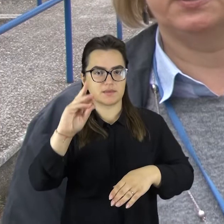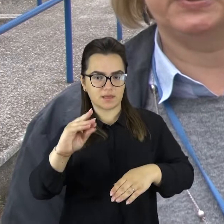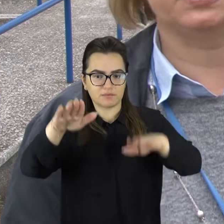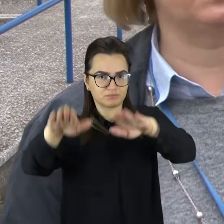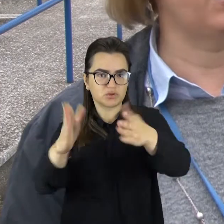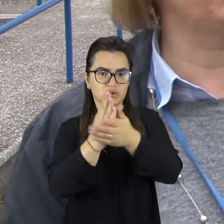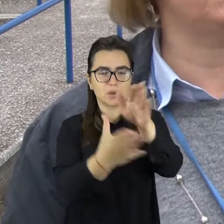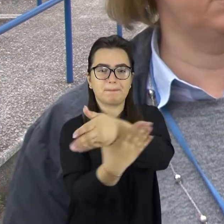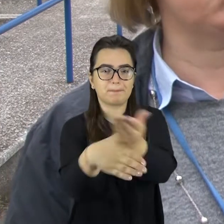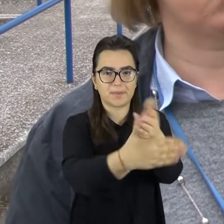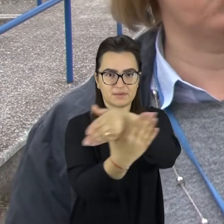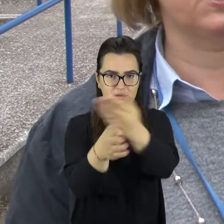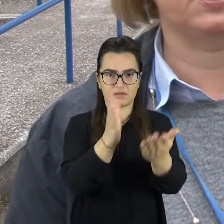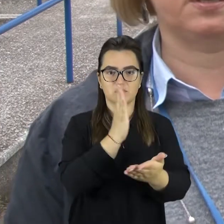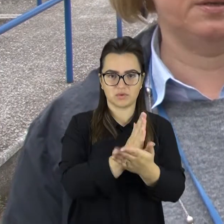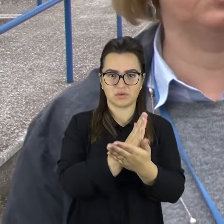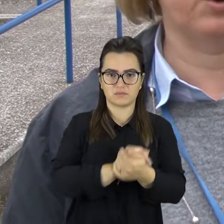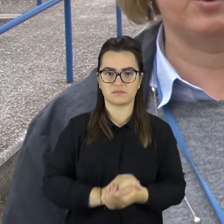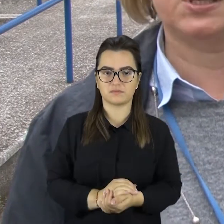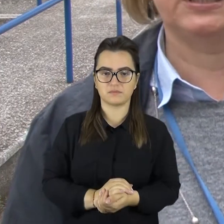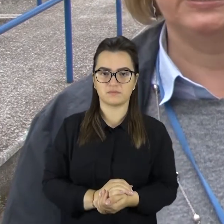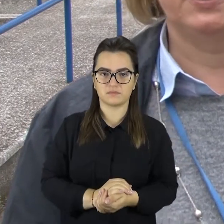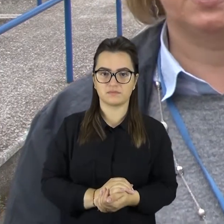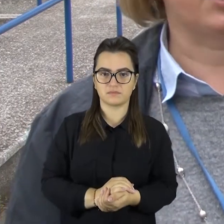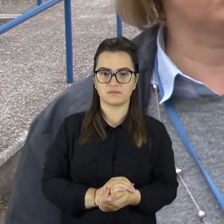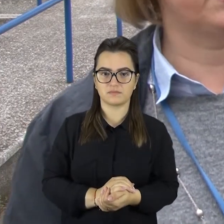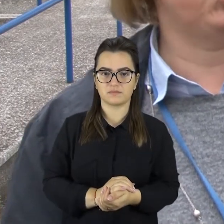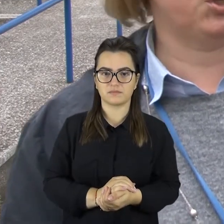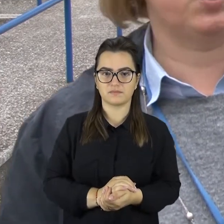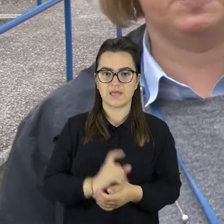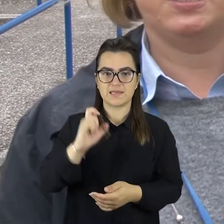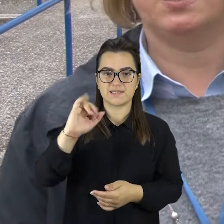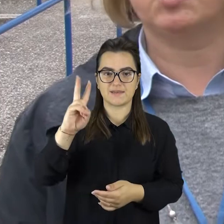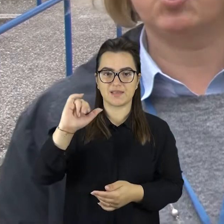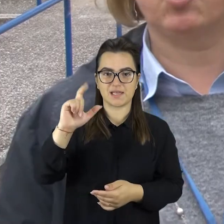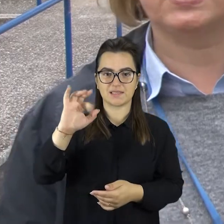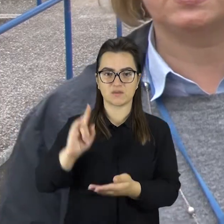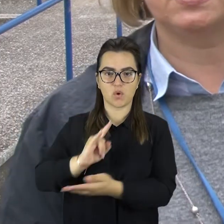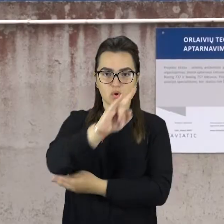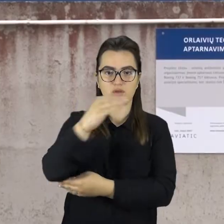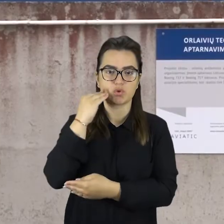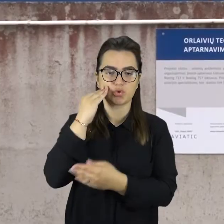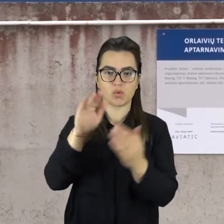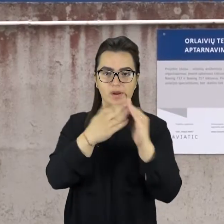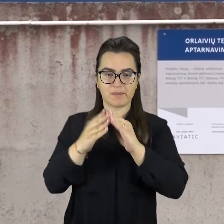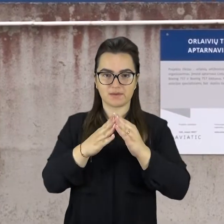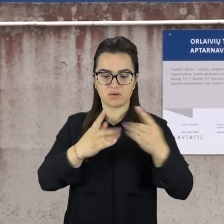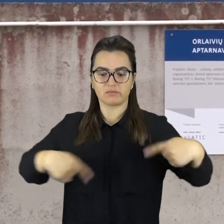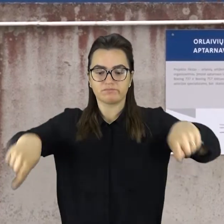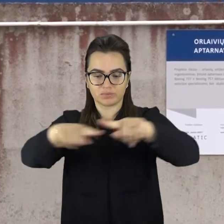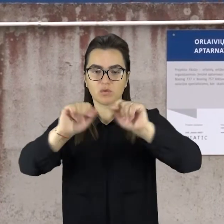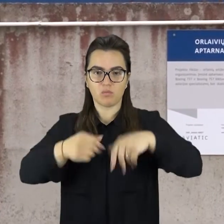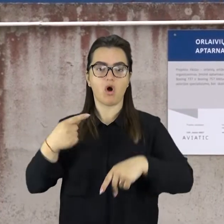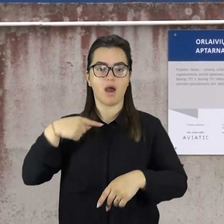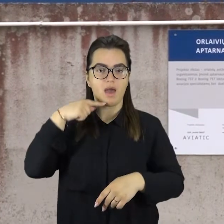ir bendradarbiauja civilinis orovo stas, ten irgi daugiausia kargos krydžiais užsiminėja tas orovo stas. Civilinis orovos o